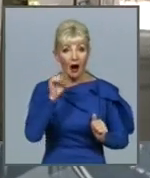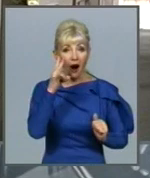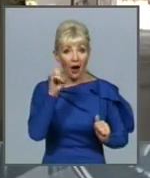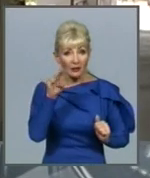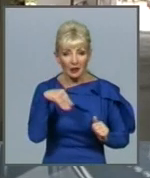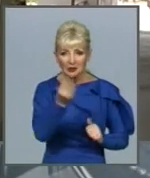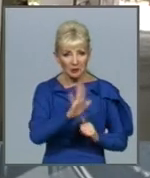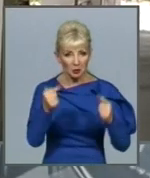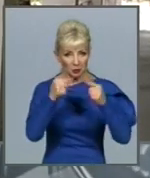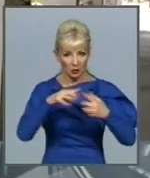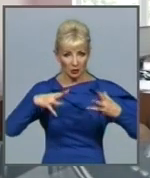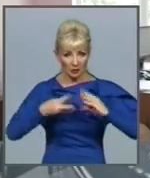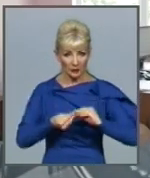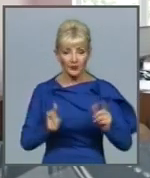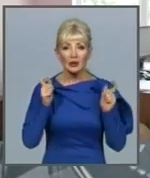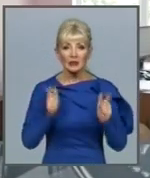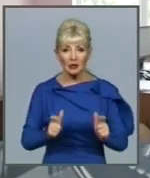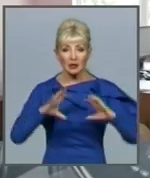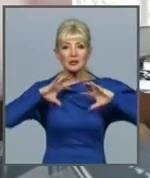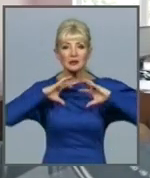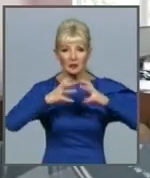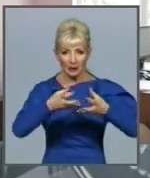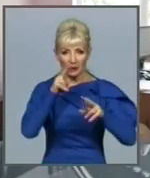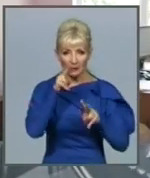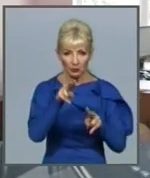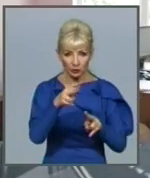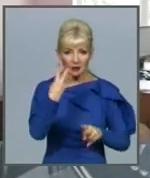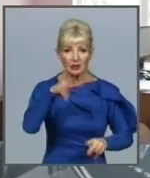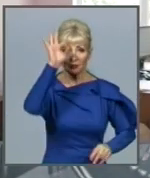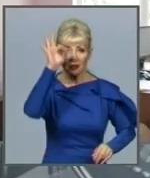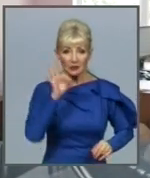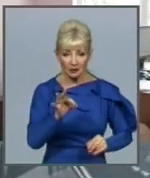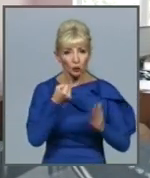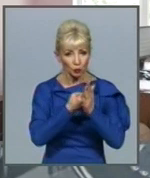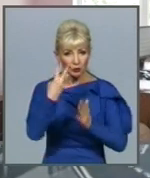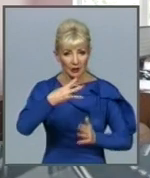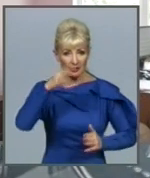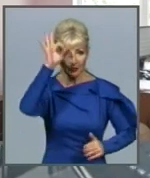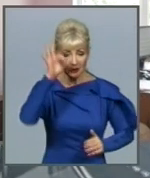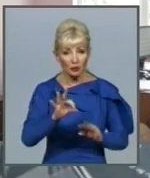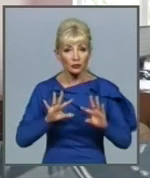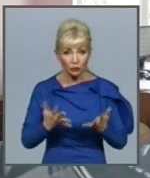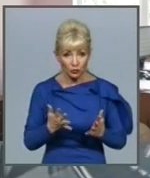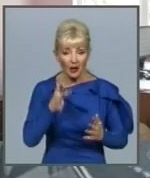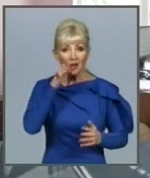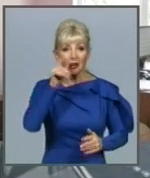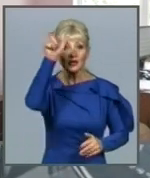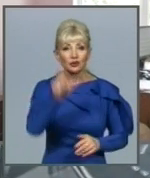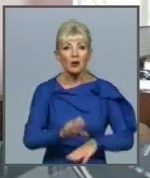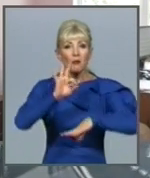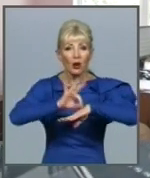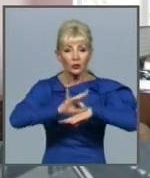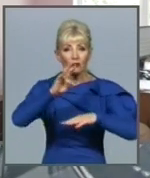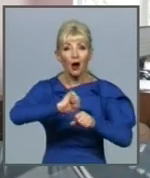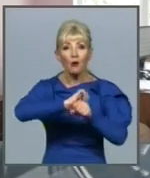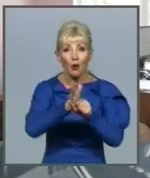Згідно з світової статистики, до 30% случаев, коли людина хвора на ковід-19, тест ПЛР